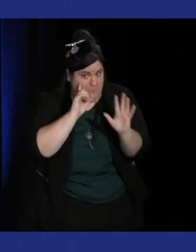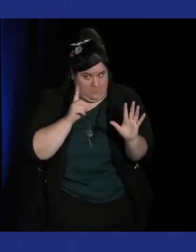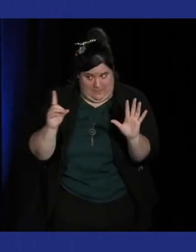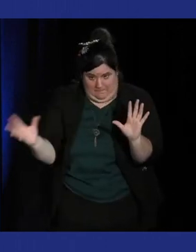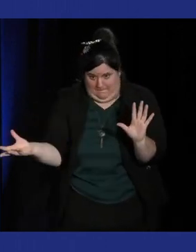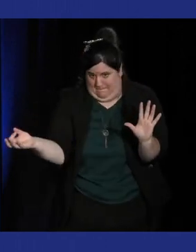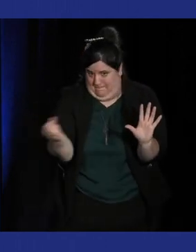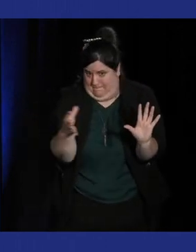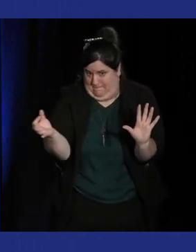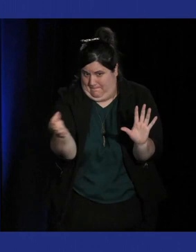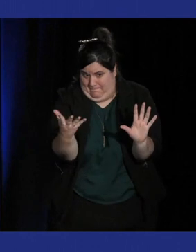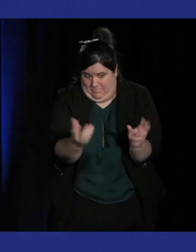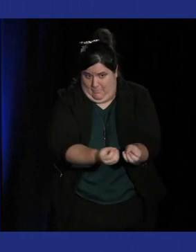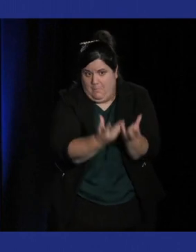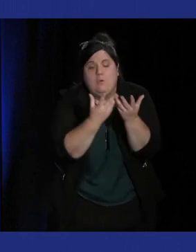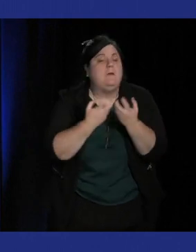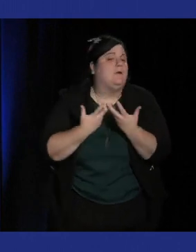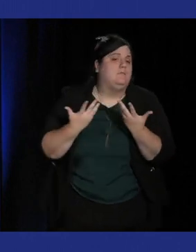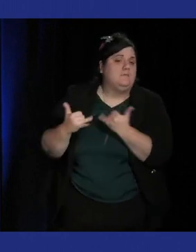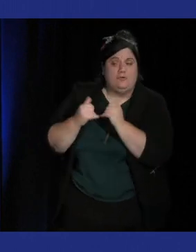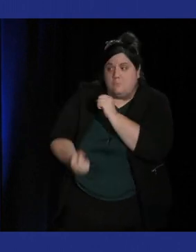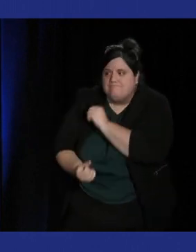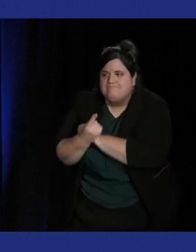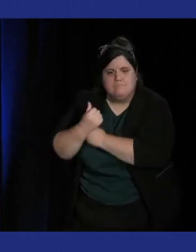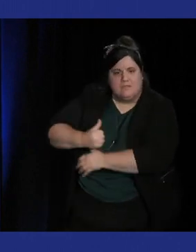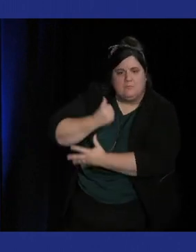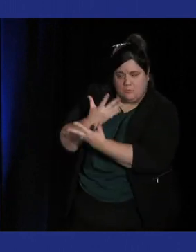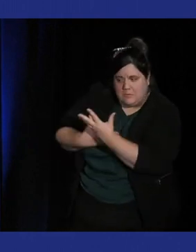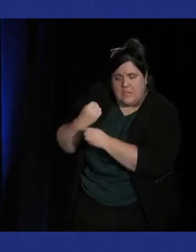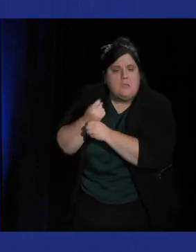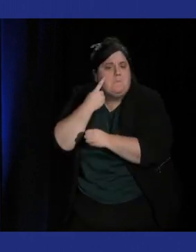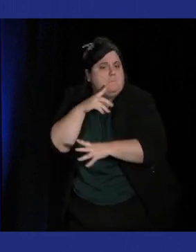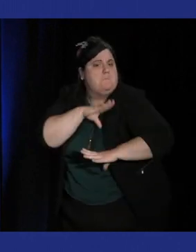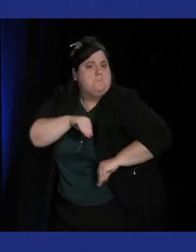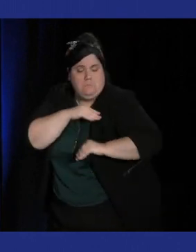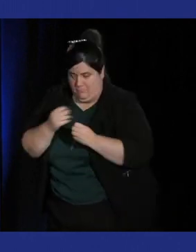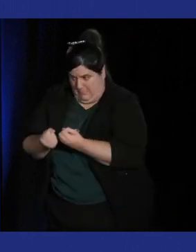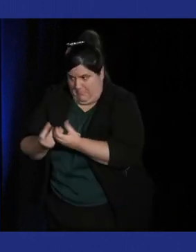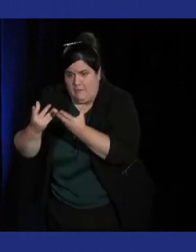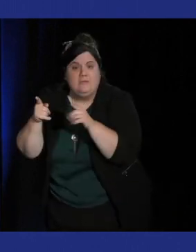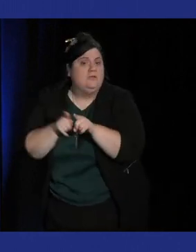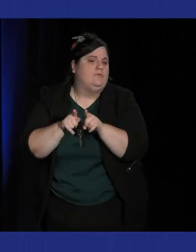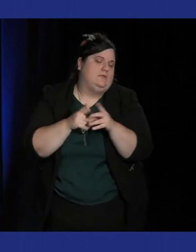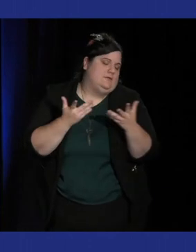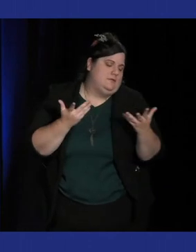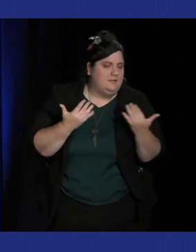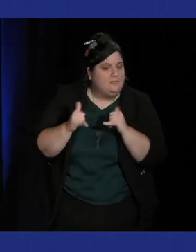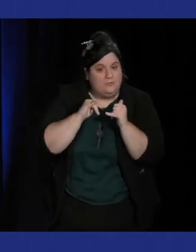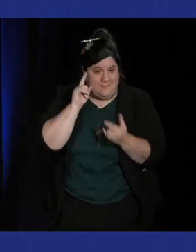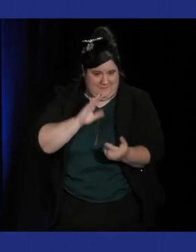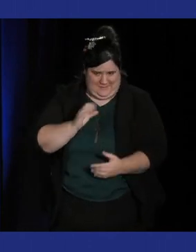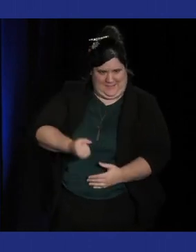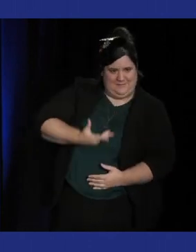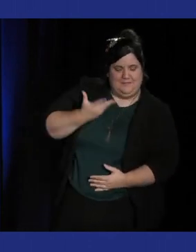déjà le domaine indé et puis quelque part tous les phénomènes de création artistique si on creuse pour des personnes comme Mizuguchi on sait ses